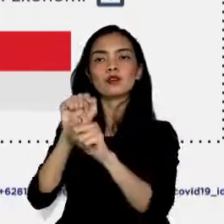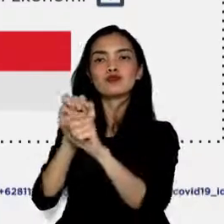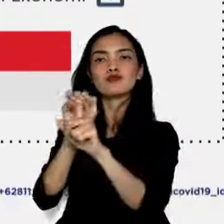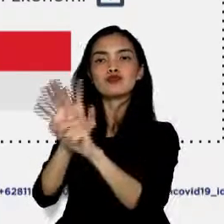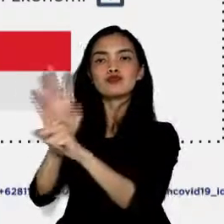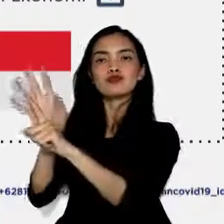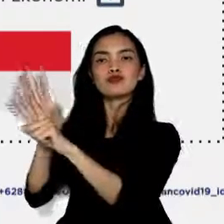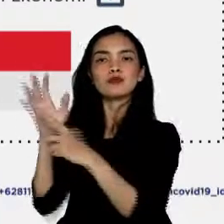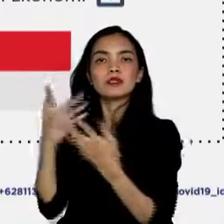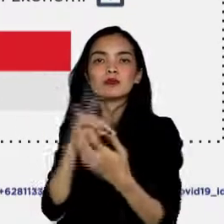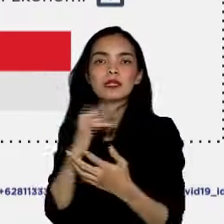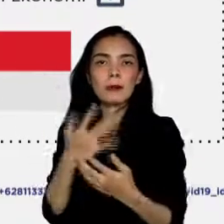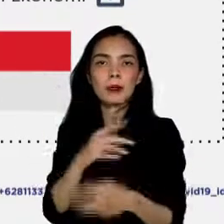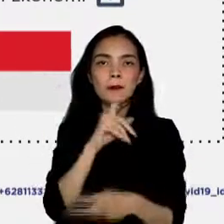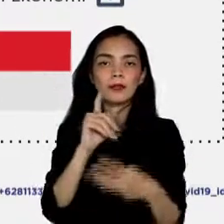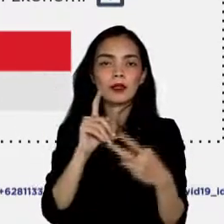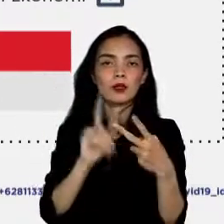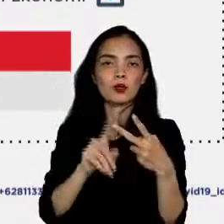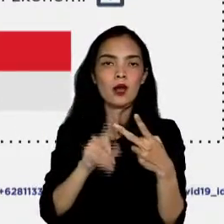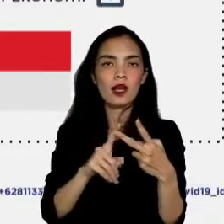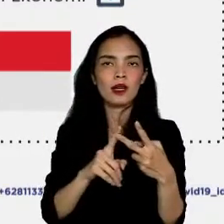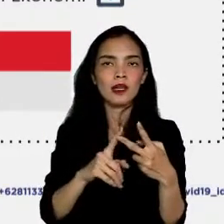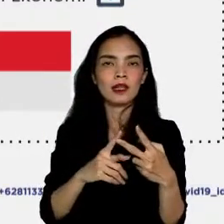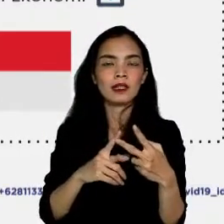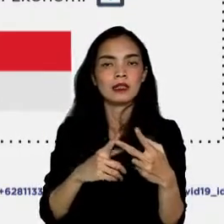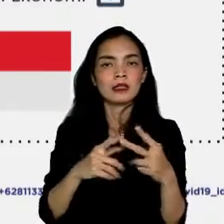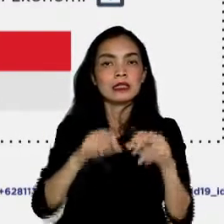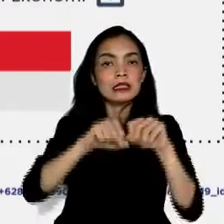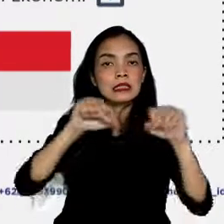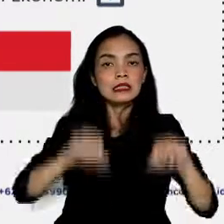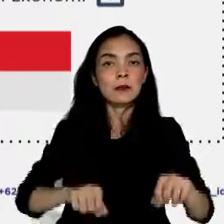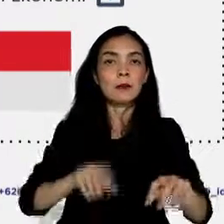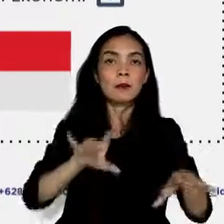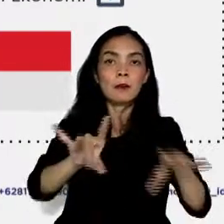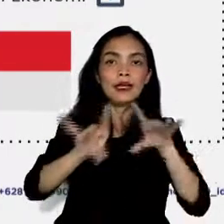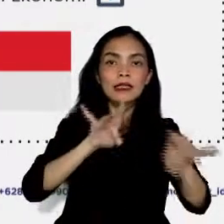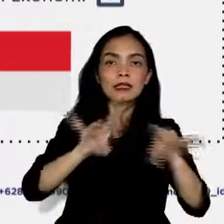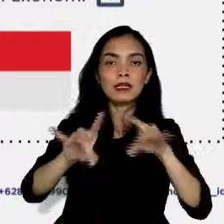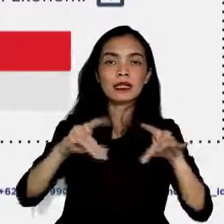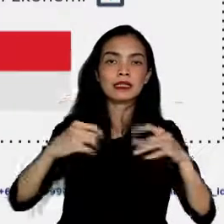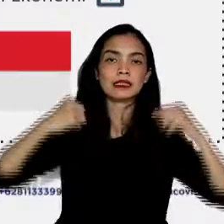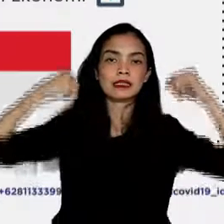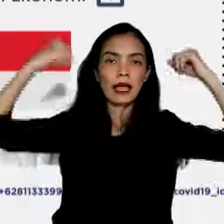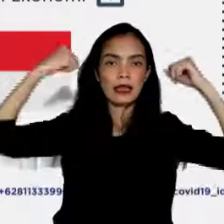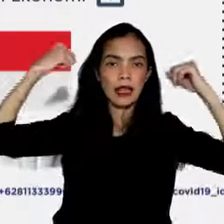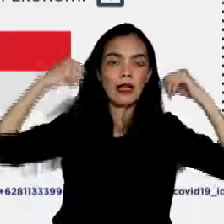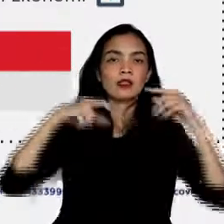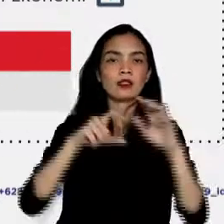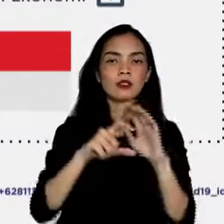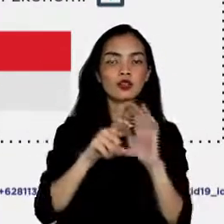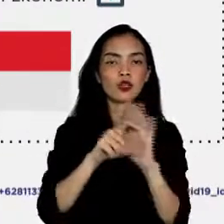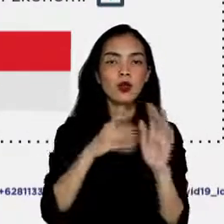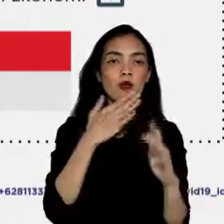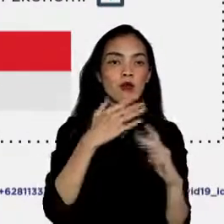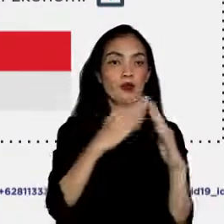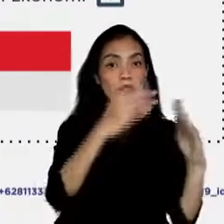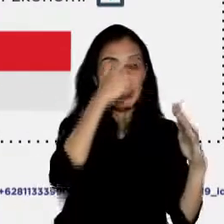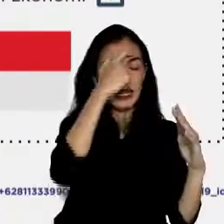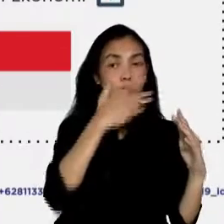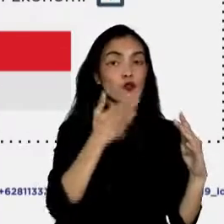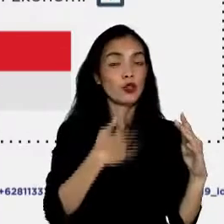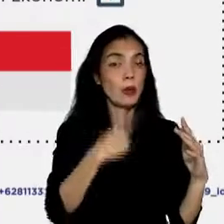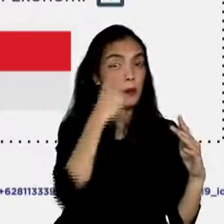yaitu kapasitas manajemen sistem kesehatan dua arah, melingkupi penguatan fasilitas kesehatan milik pemerintah dan swasta,